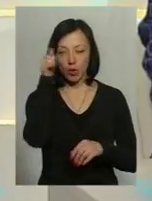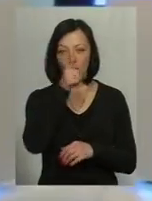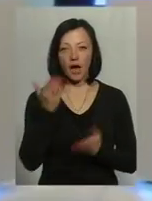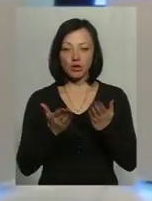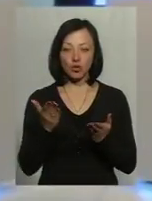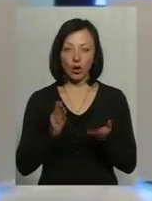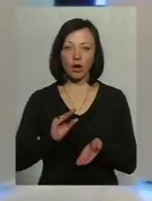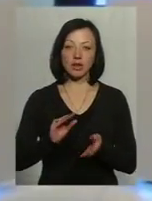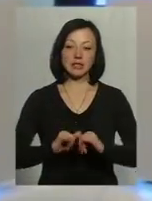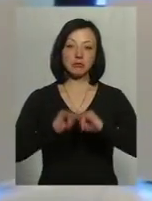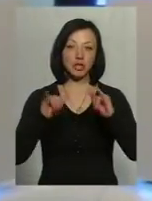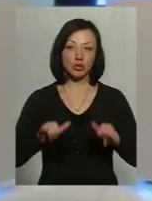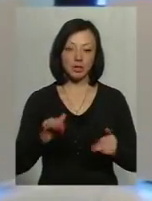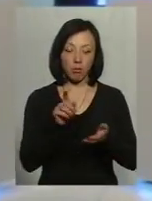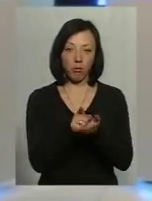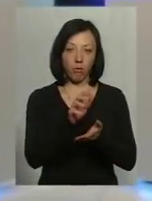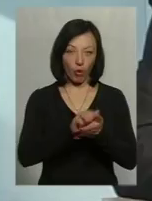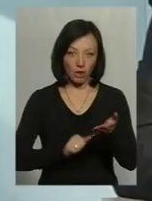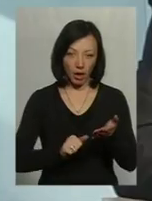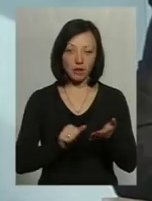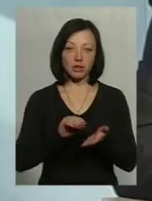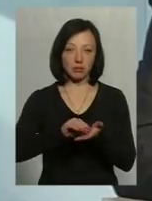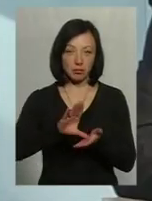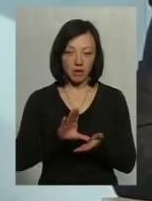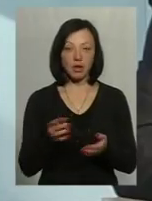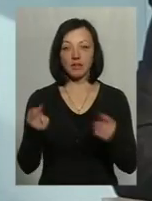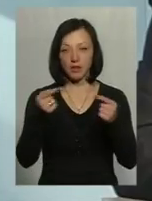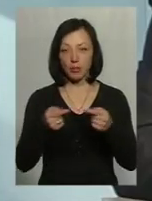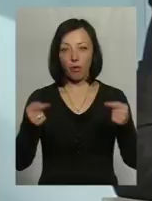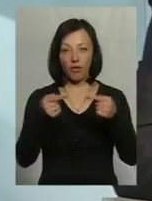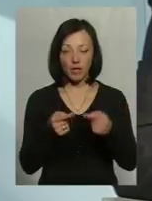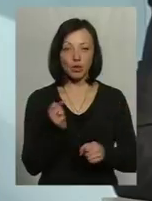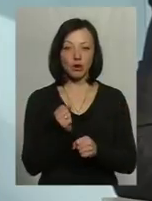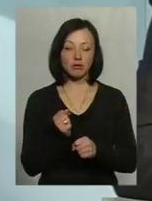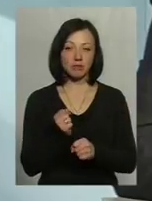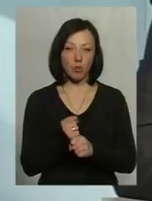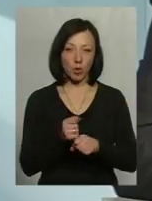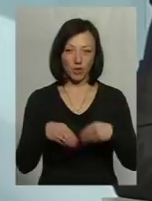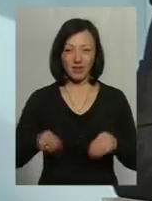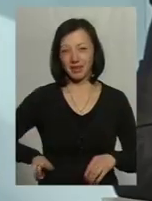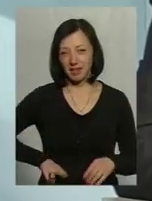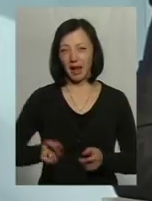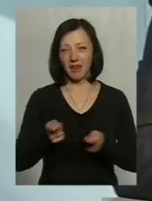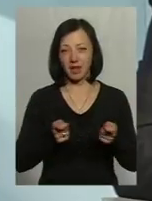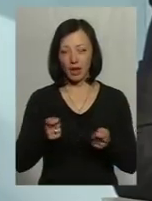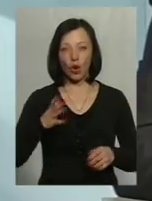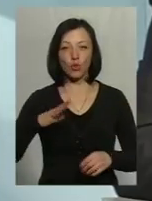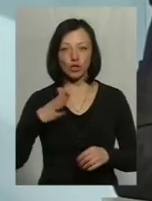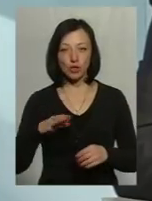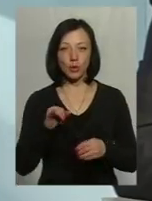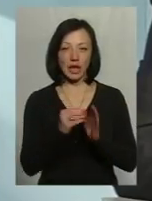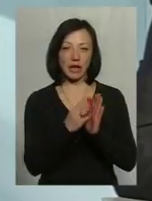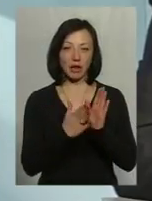надходження податку, відповідно, мабуть, і все-таки роботодавці очікують і